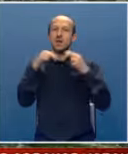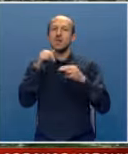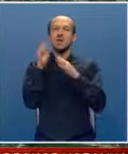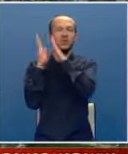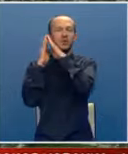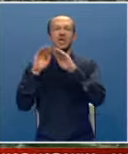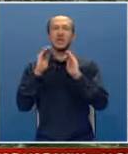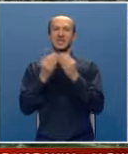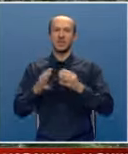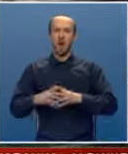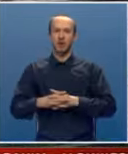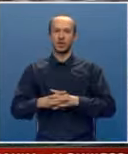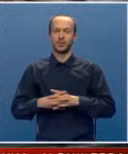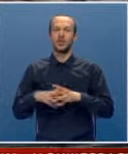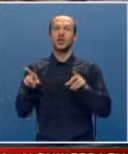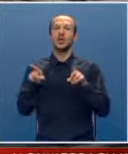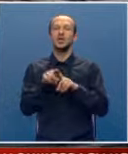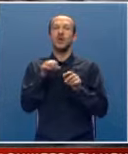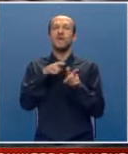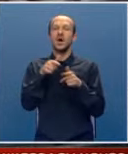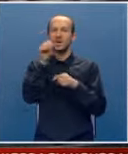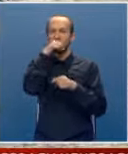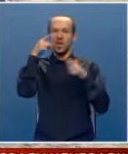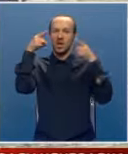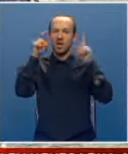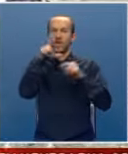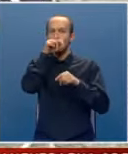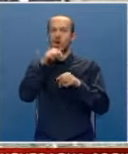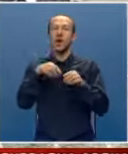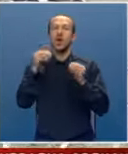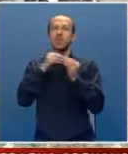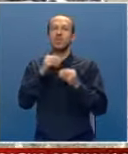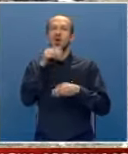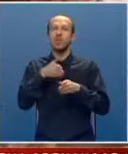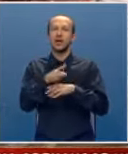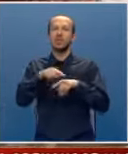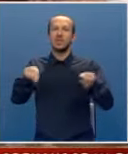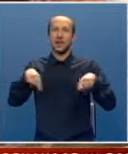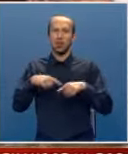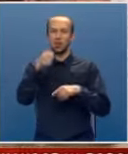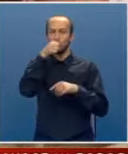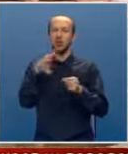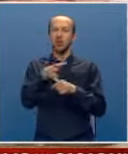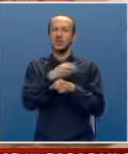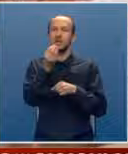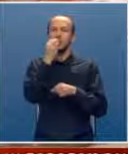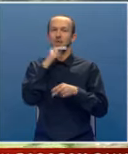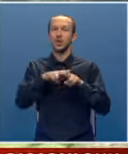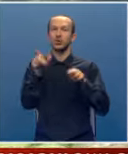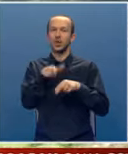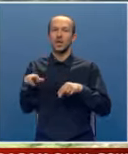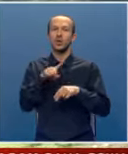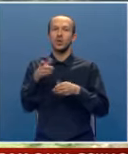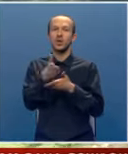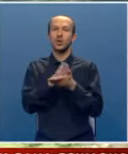i smještajnim kapacitetima. Tu je i farma svinja, krava, koka nosilja, obraćuju i zemlju, što koriste za ishranu osuđenika